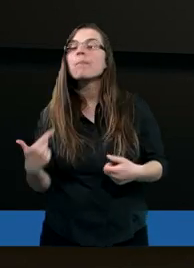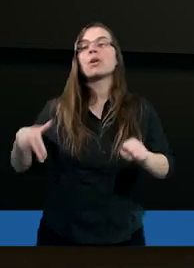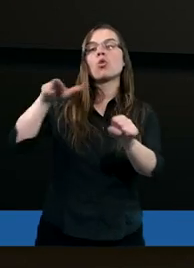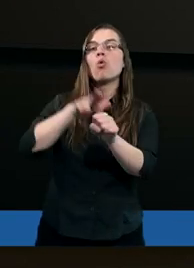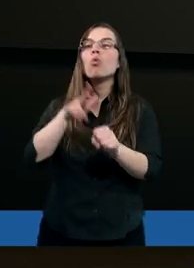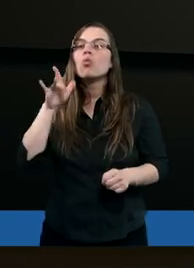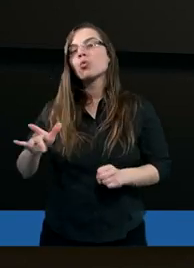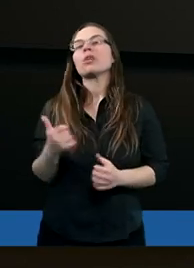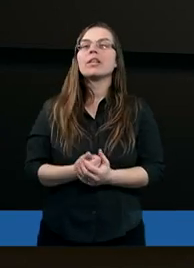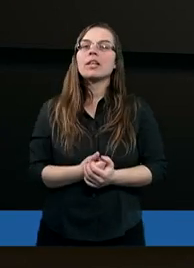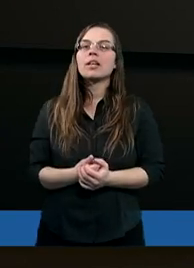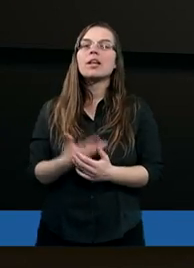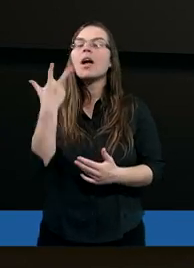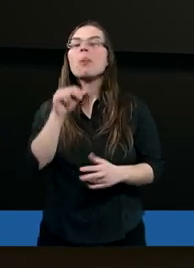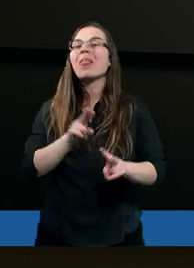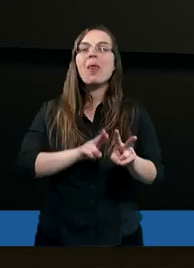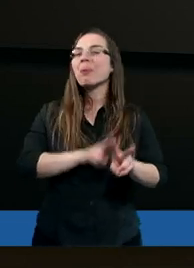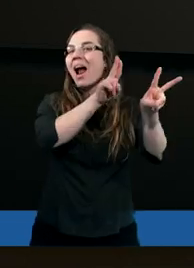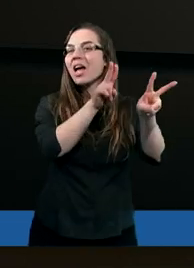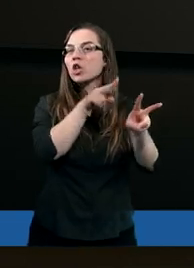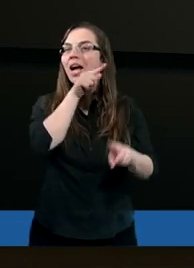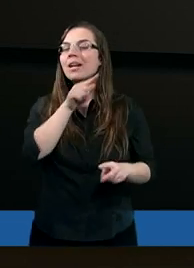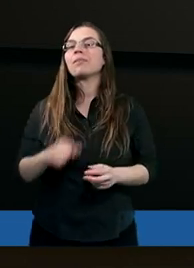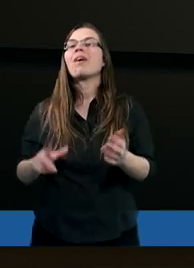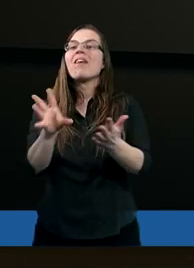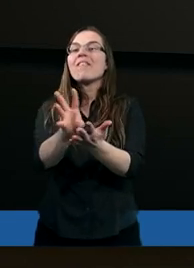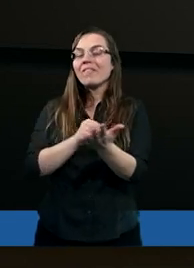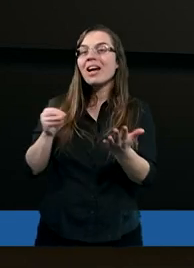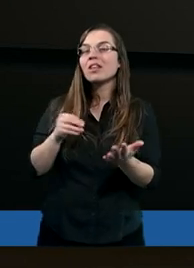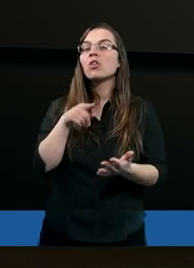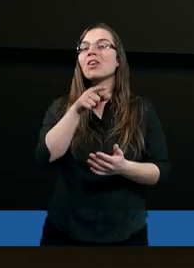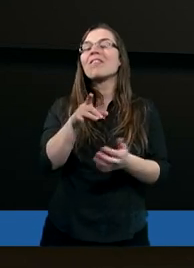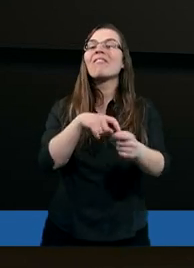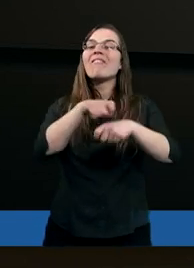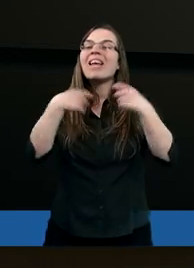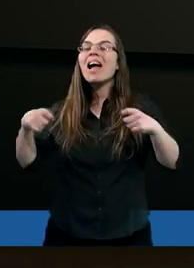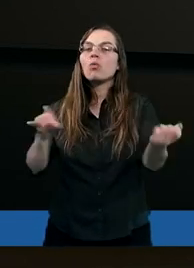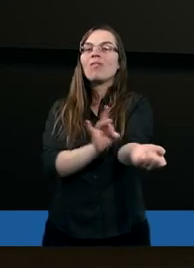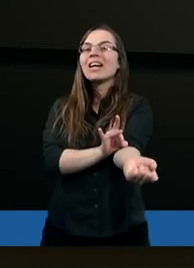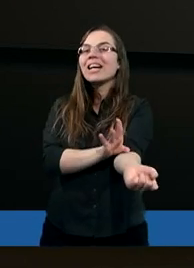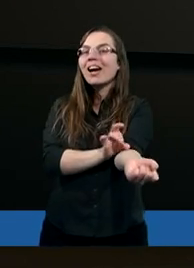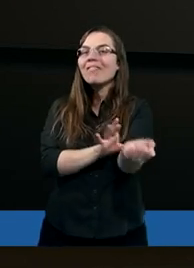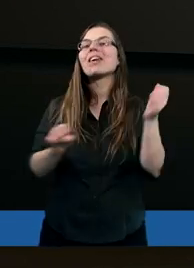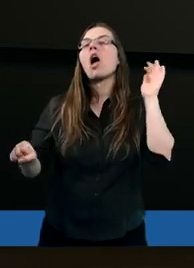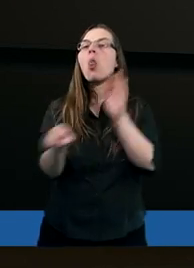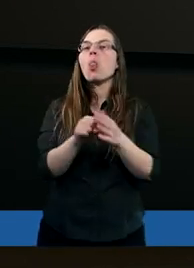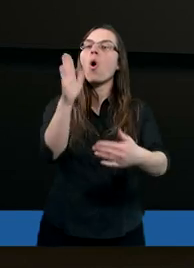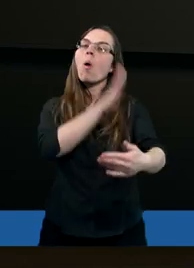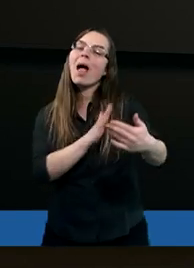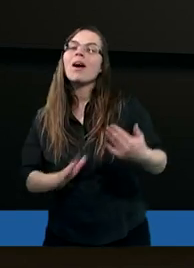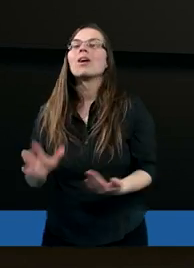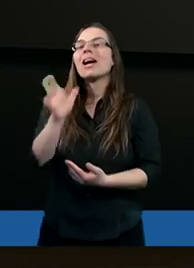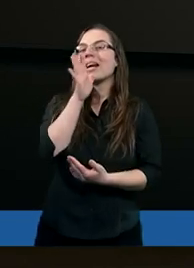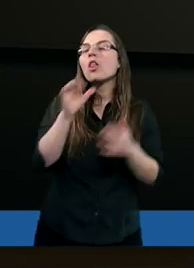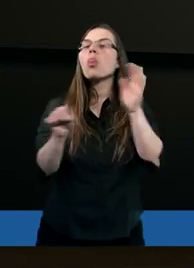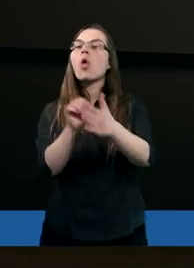nie należeli według więzów krwi do narodu izraelskiego,